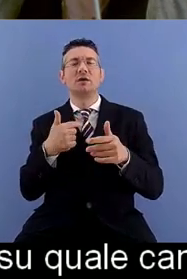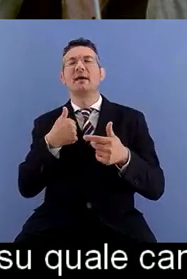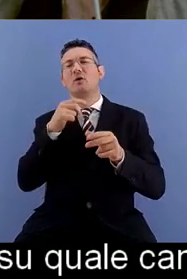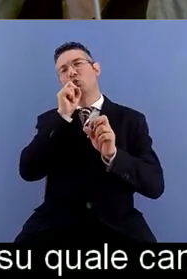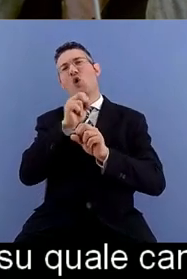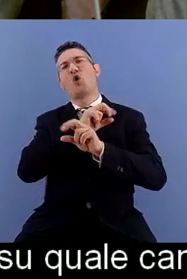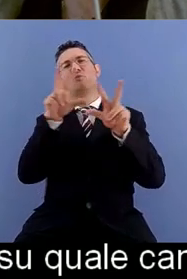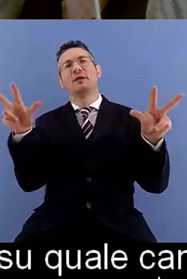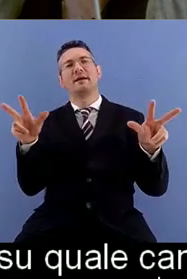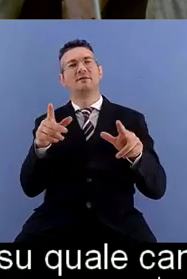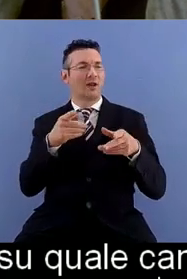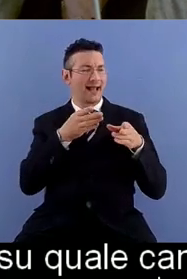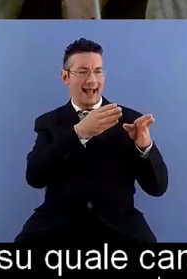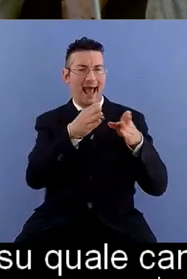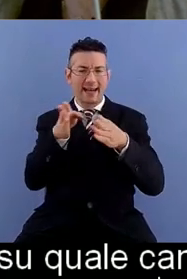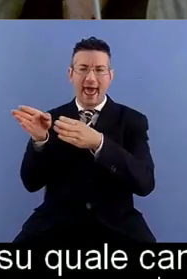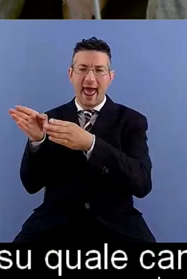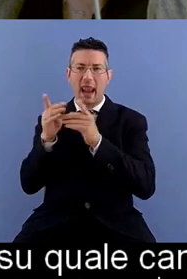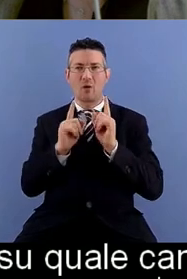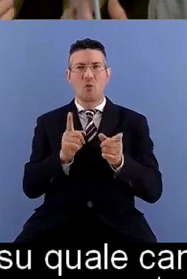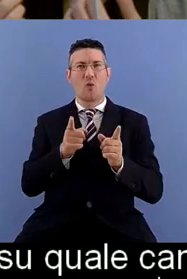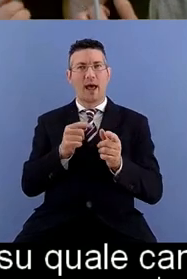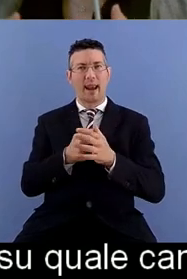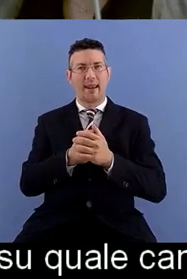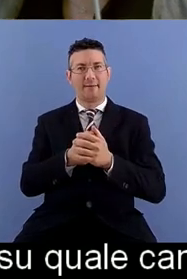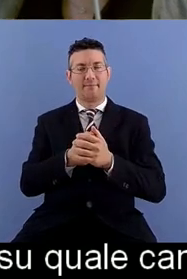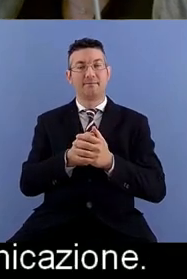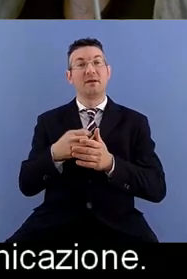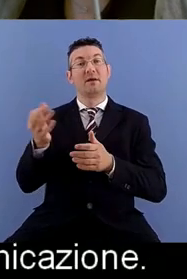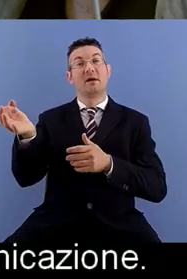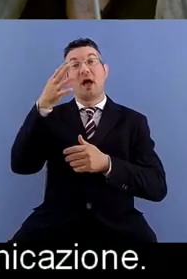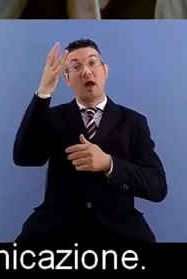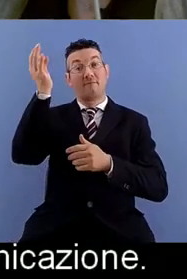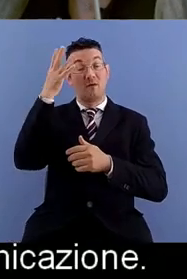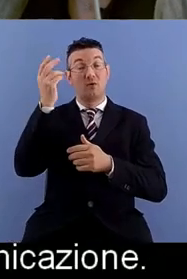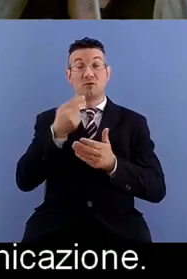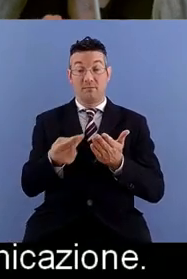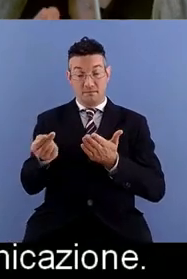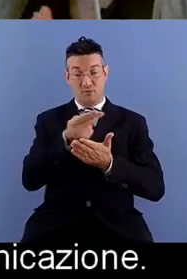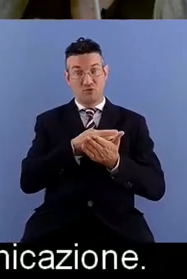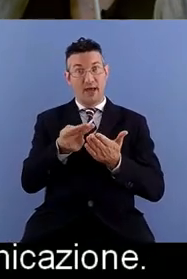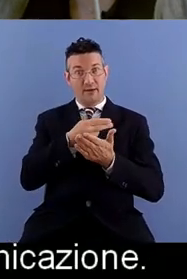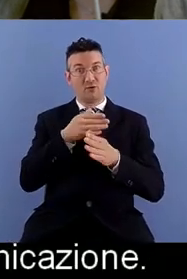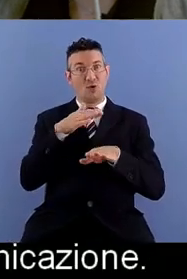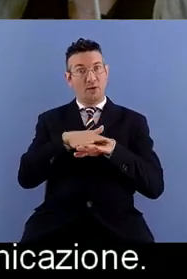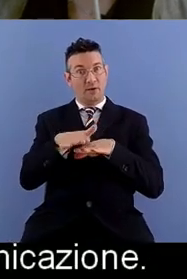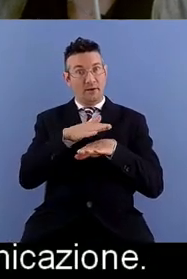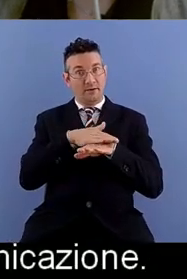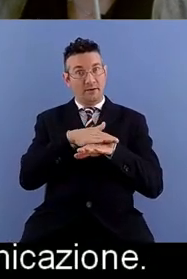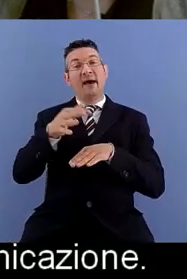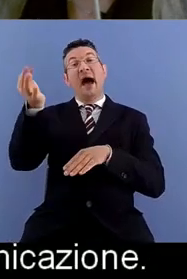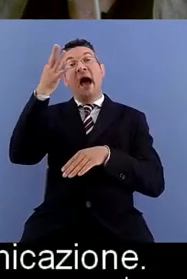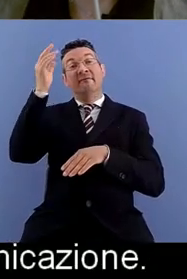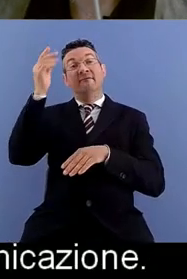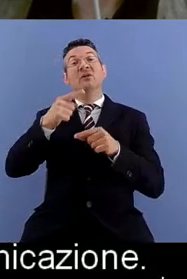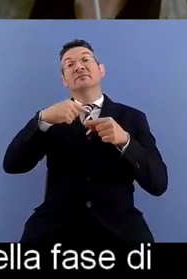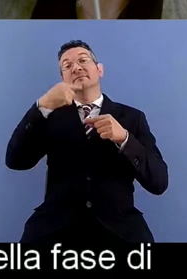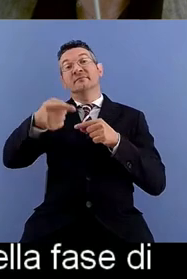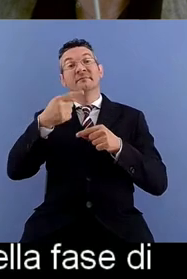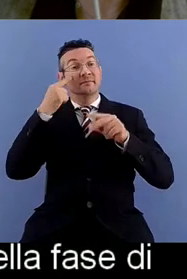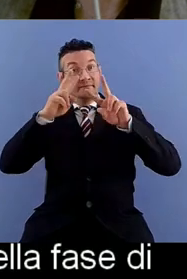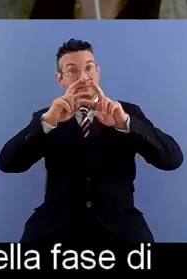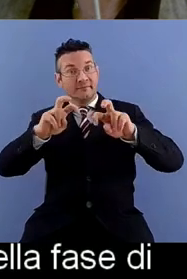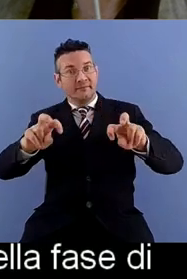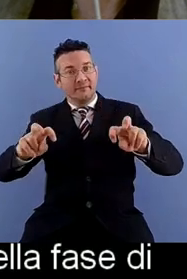alcune volte vengono utilizzate in fase di progetto e alcune volte nella fase di analisi quindi a